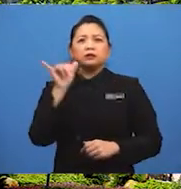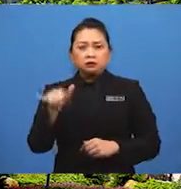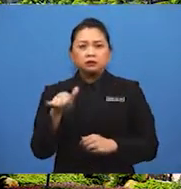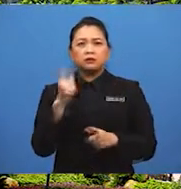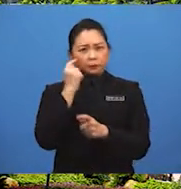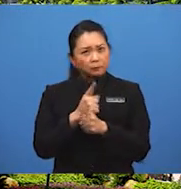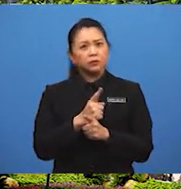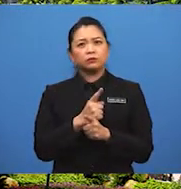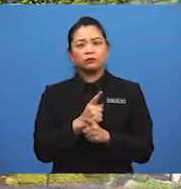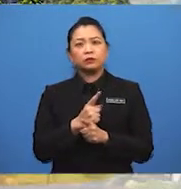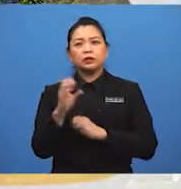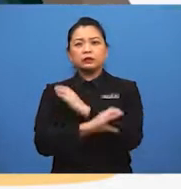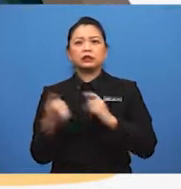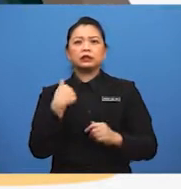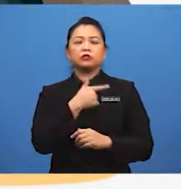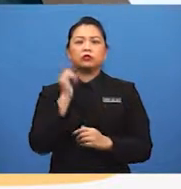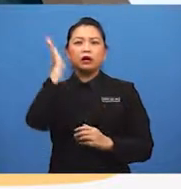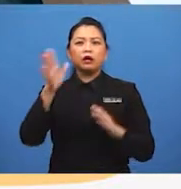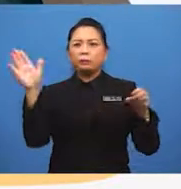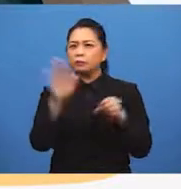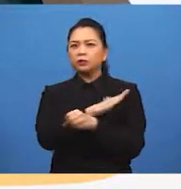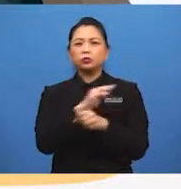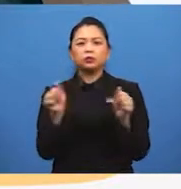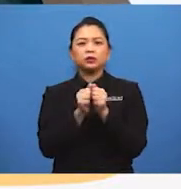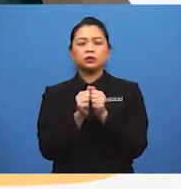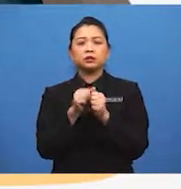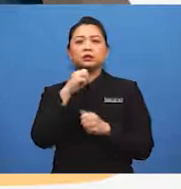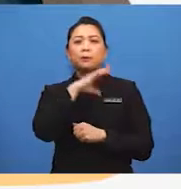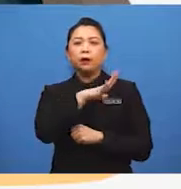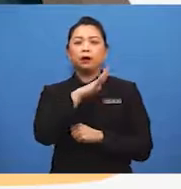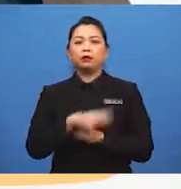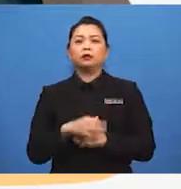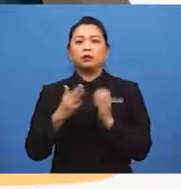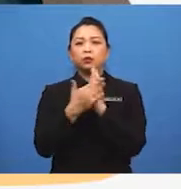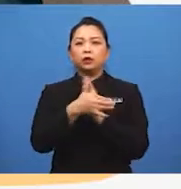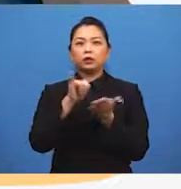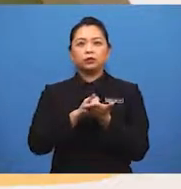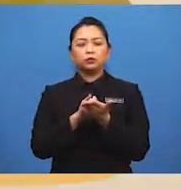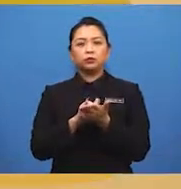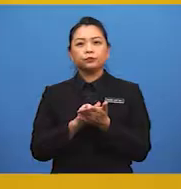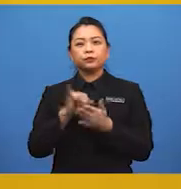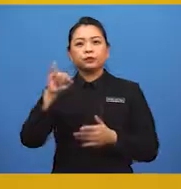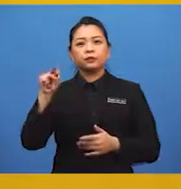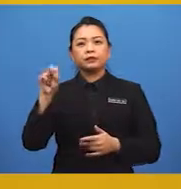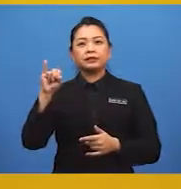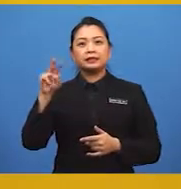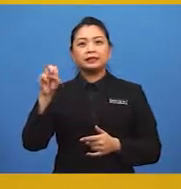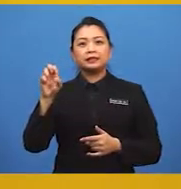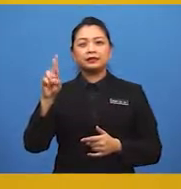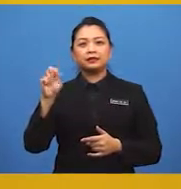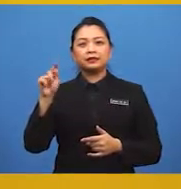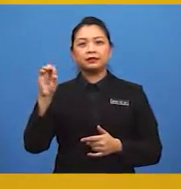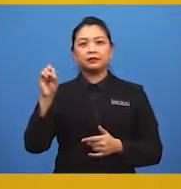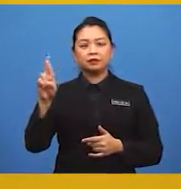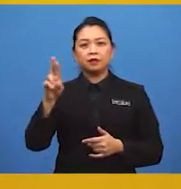Ya, tepat sekali. Negara kita akan dipenuhi dengan sisa pepejar. Oleh itu, insinerator perlu dibina